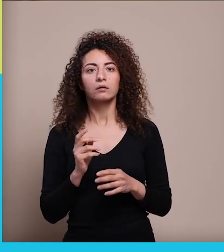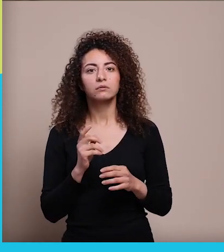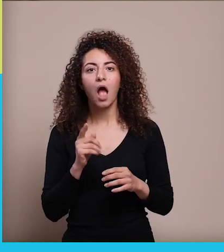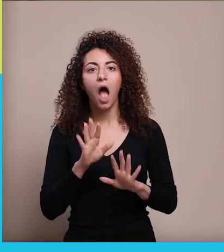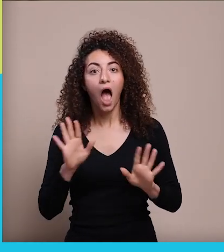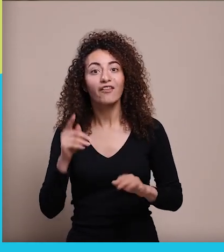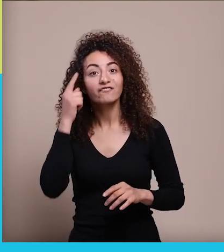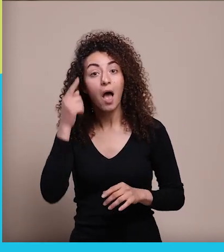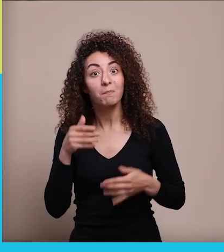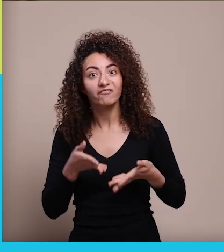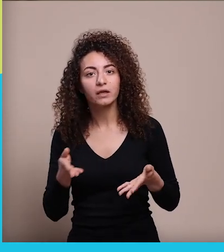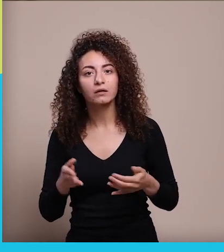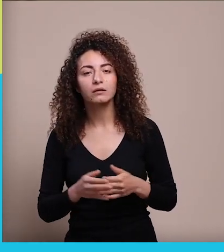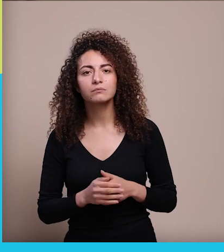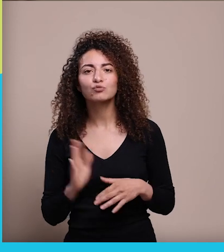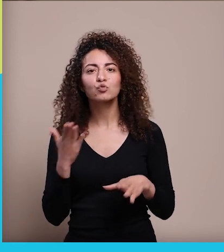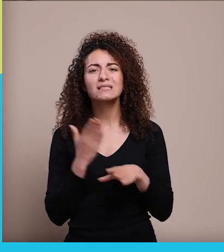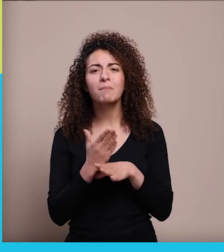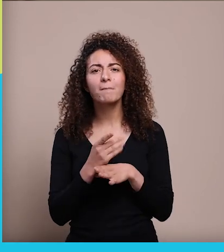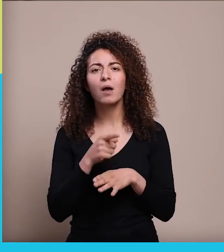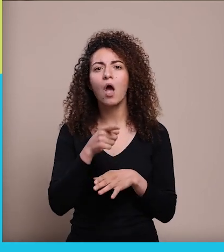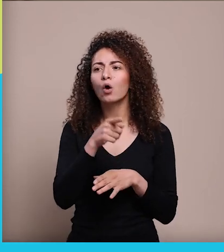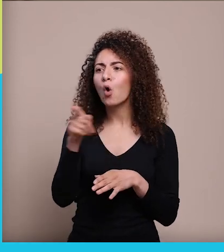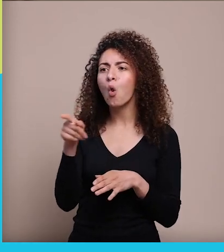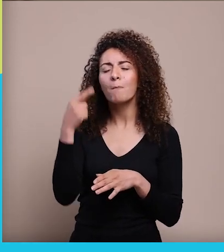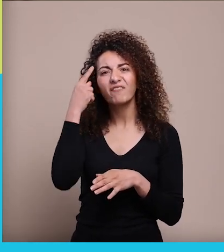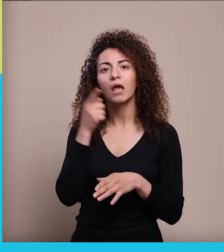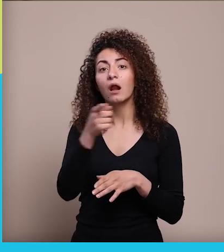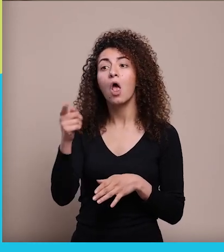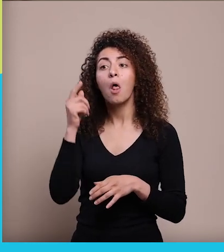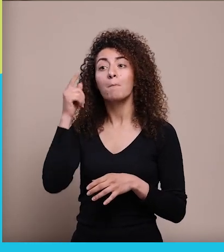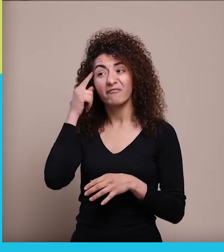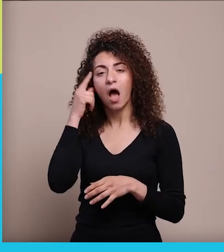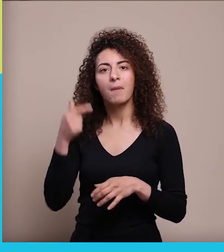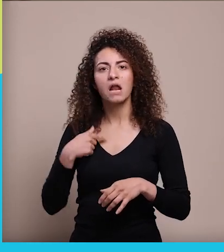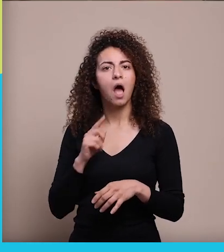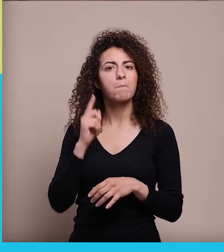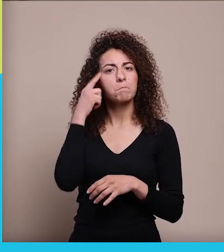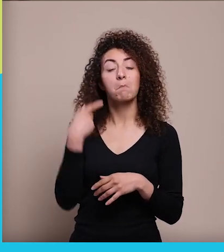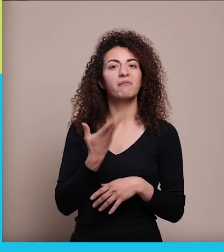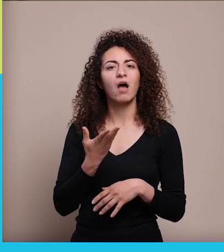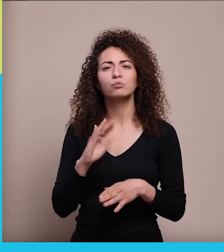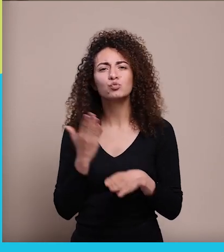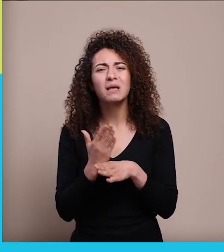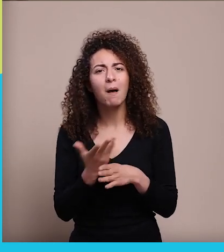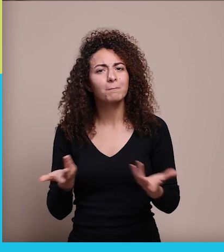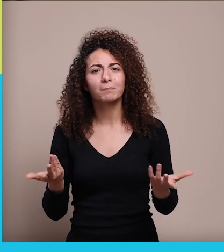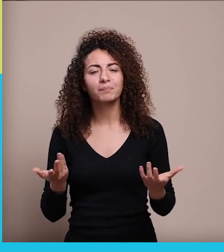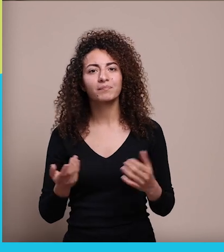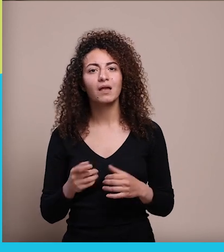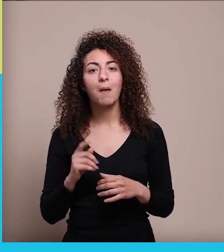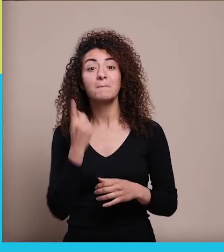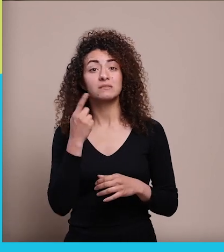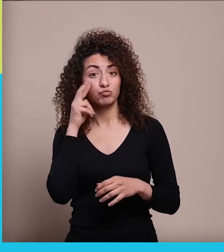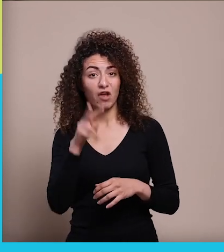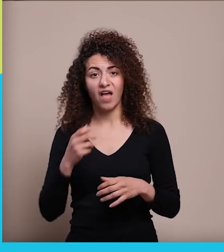أوكي آه فهمانا ليه هولي كلهم ما بدون يكونوا فيه ليه نبعتون عني واستثنيتوني من هل الصفات هاي ده